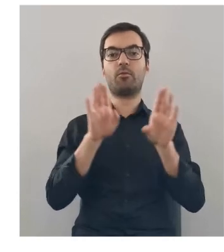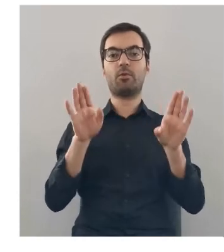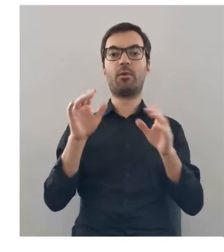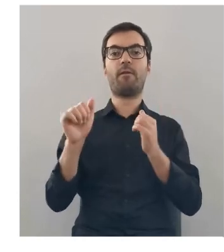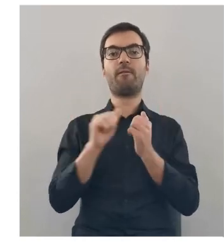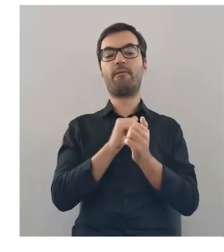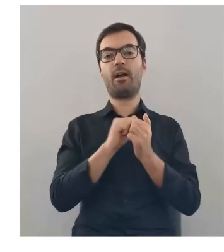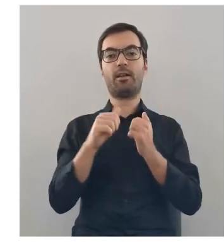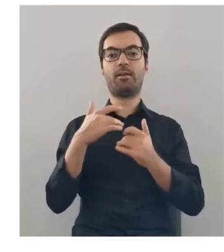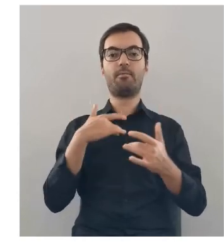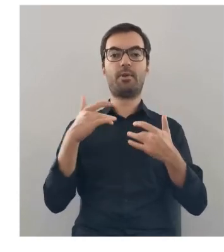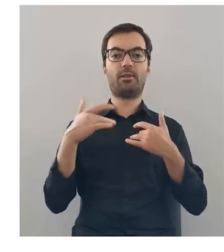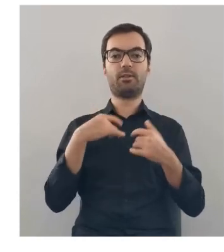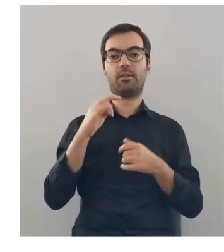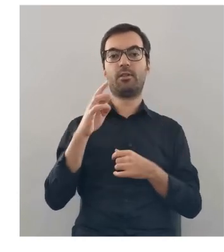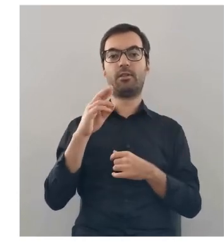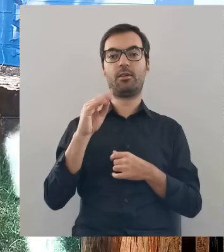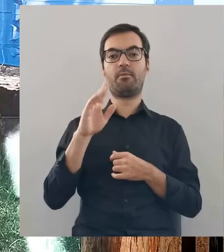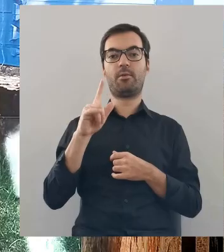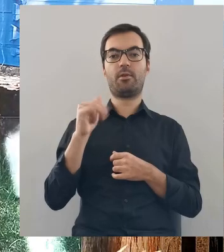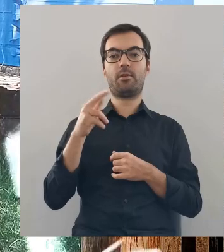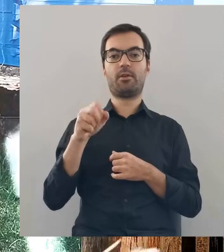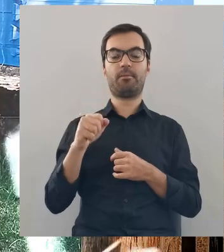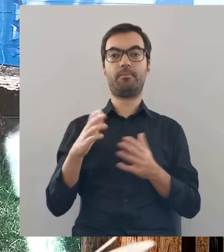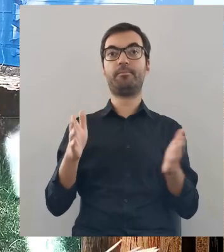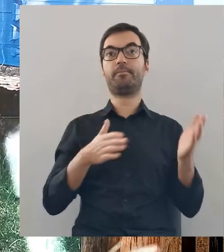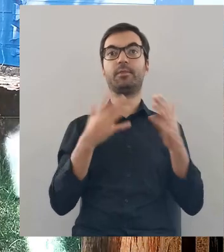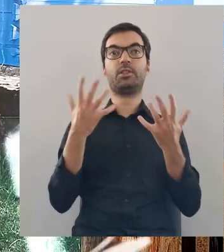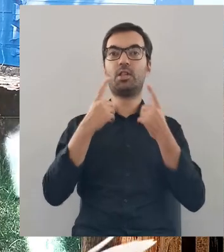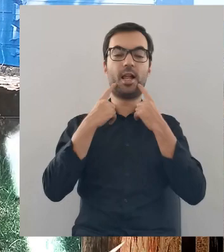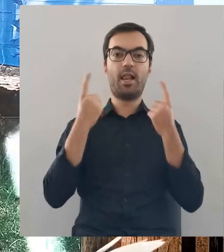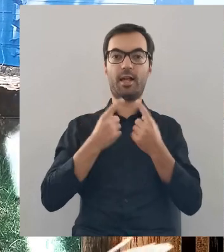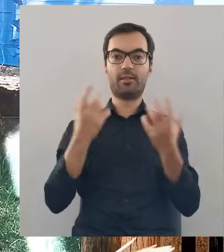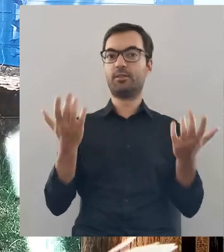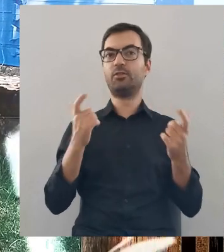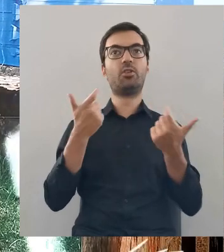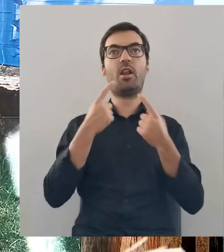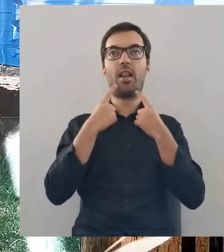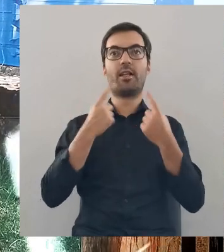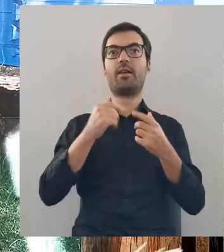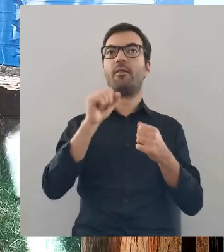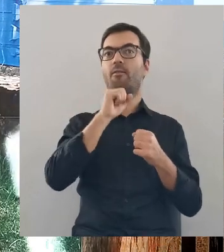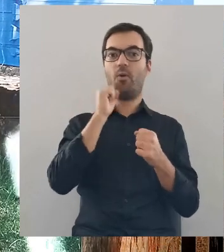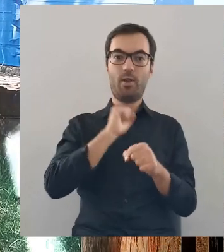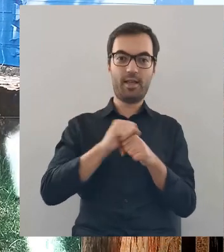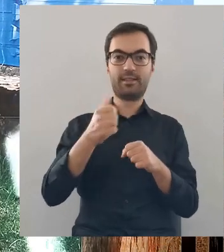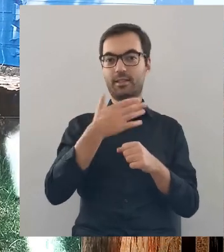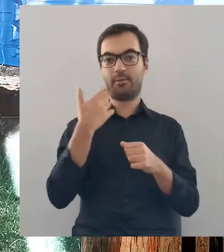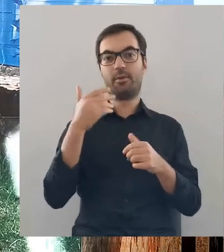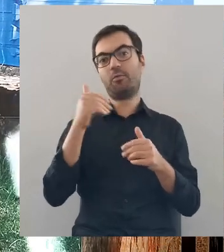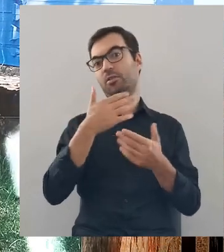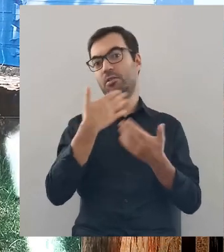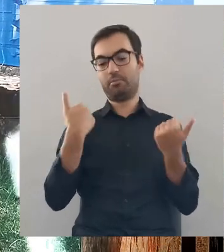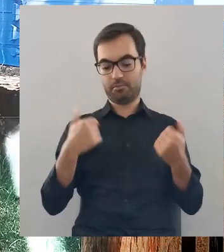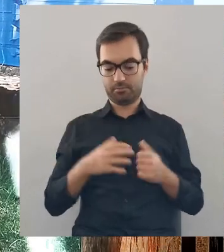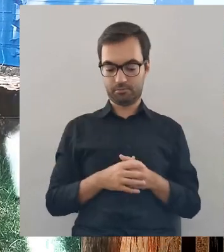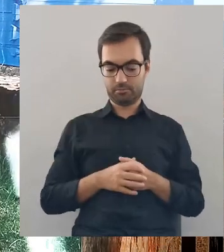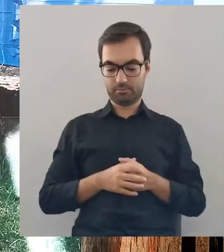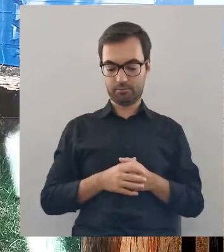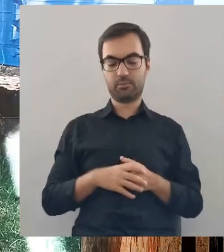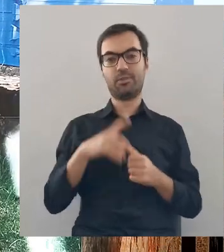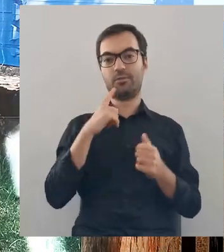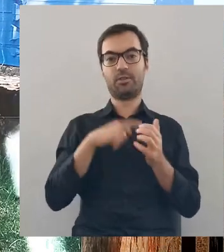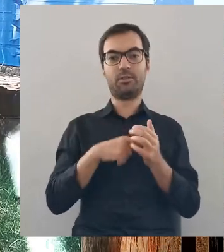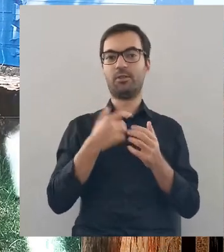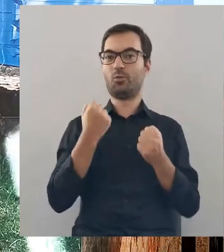do Muzeum Walk i Męczeństwa w Treblince. No dobrze, gdzie legendy? Co z legendami? Czy one w ogóle są? Bo może ich